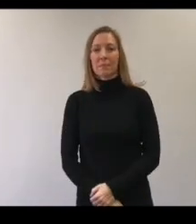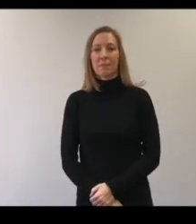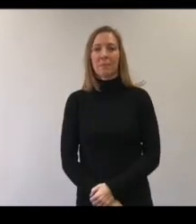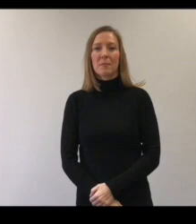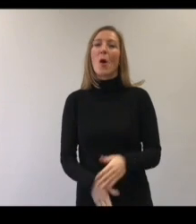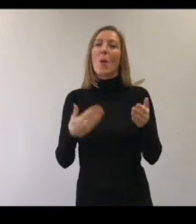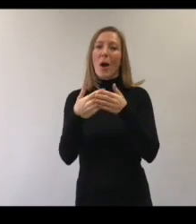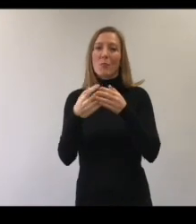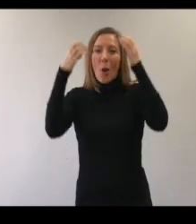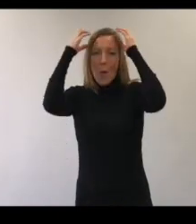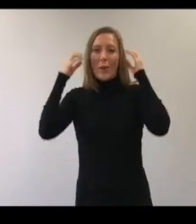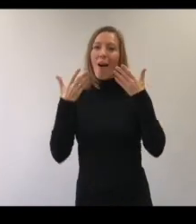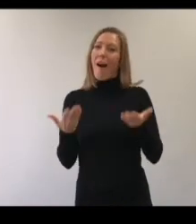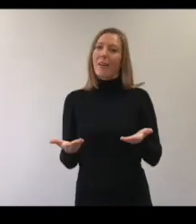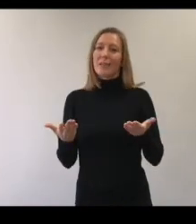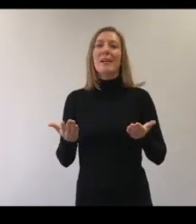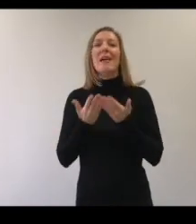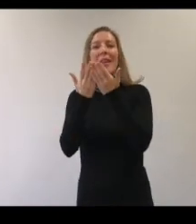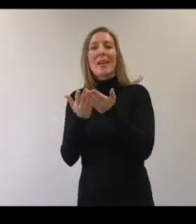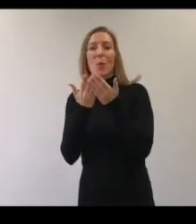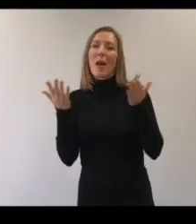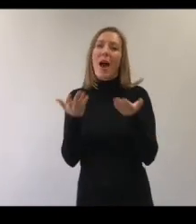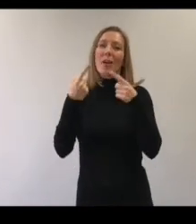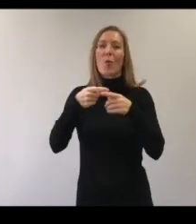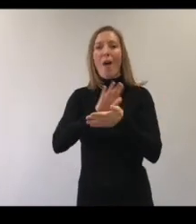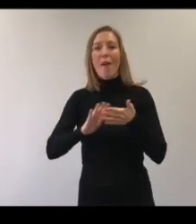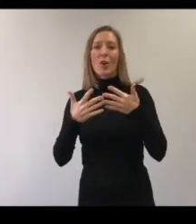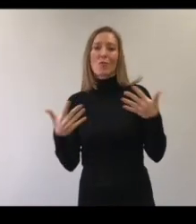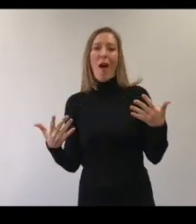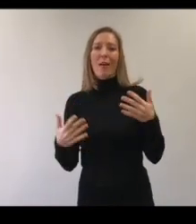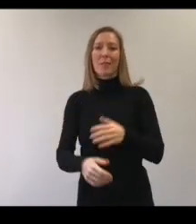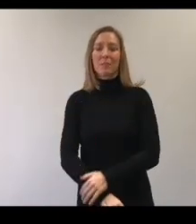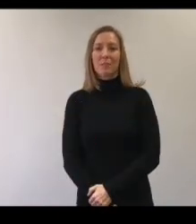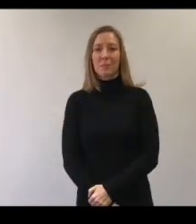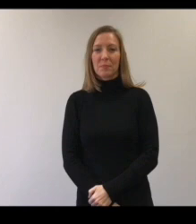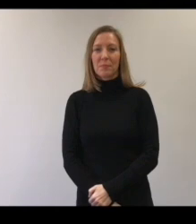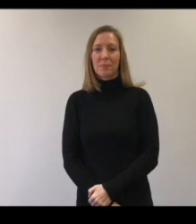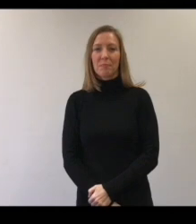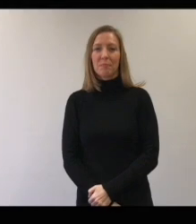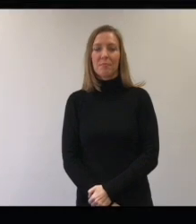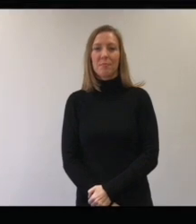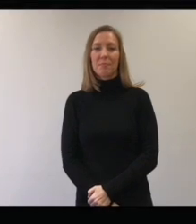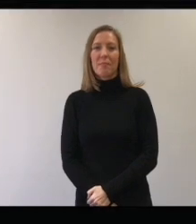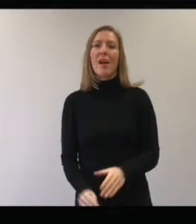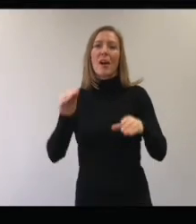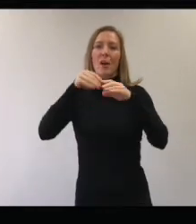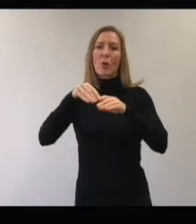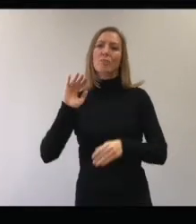und Aktionen, zum Beispiel diese Podcasts mit Lesungen in leichter und einfacher Sprache.